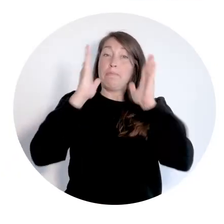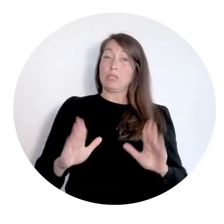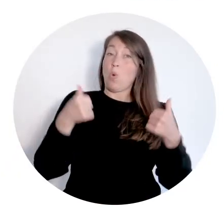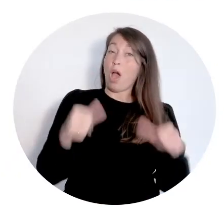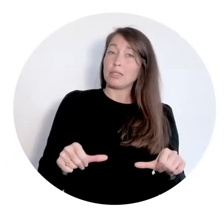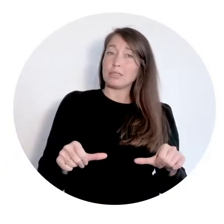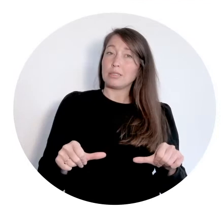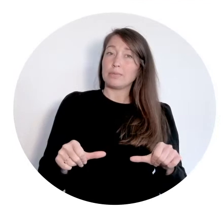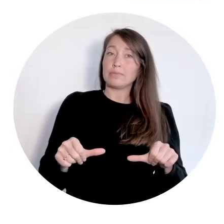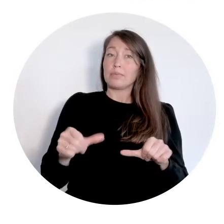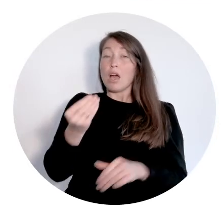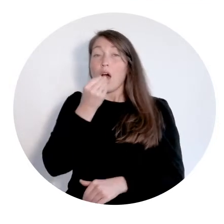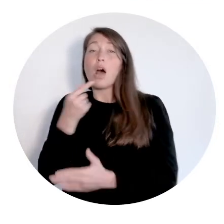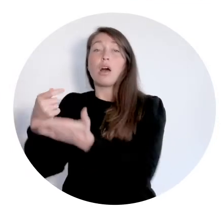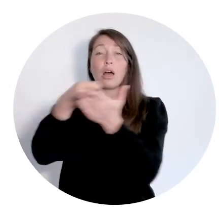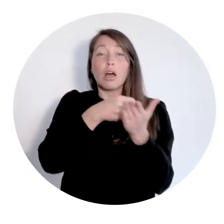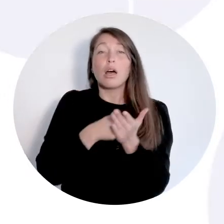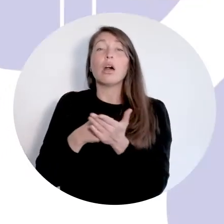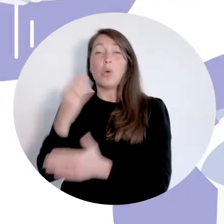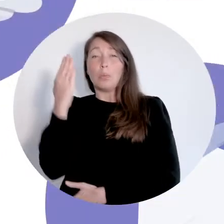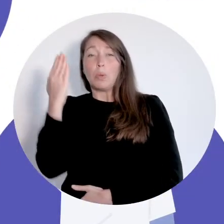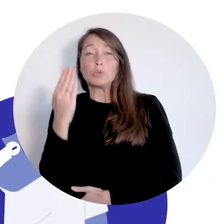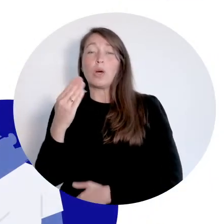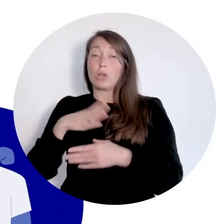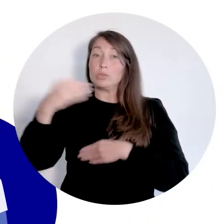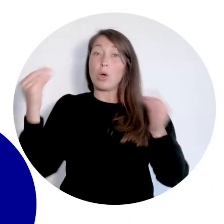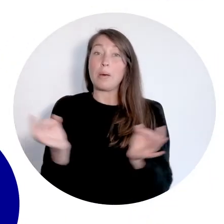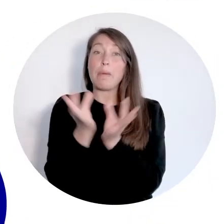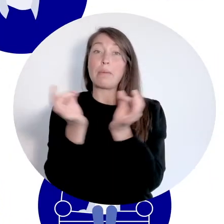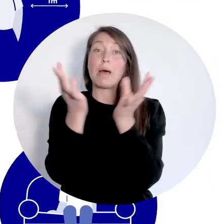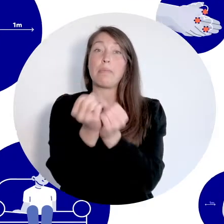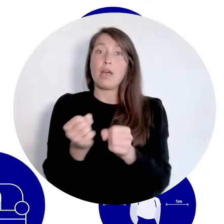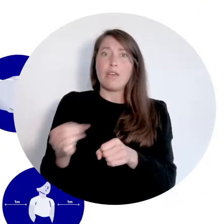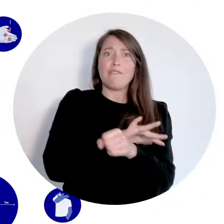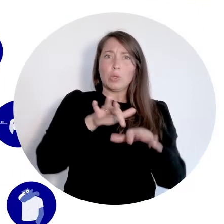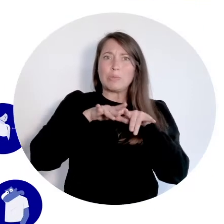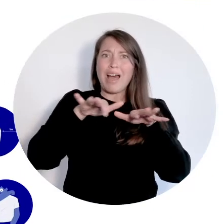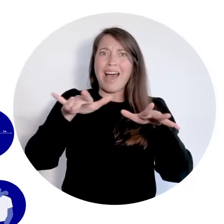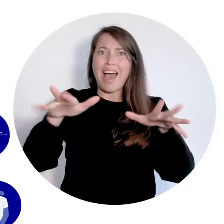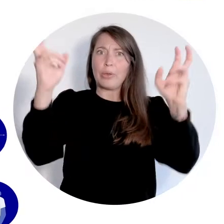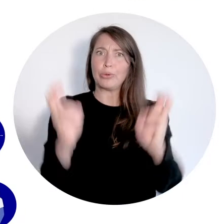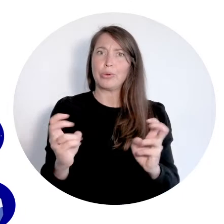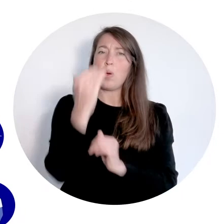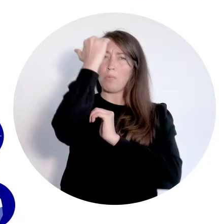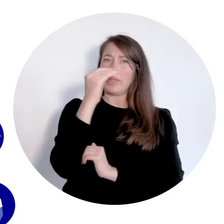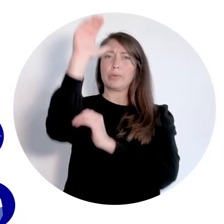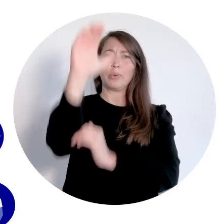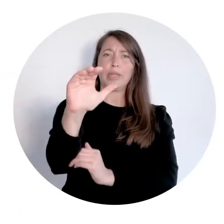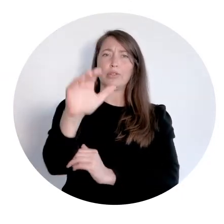chez soi et en limitant nos sorties à nos besoins essentiels, nous évitons la propagation du virus pour nous et pour les autres.